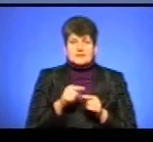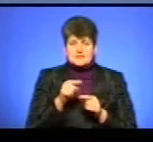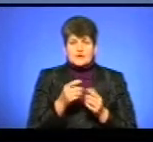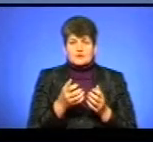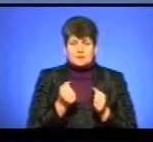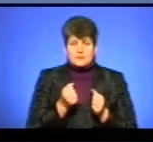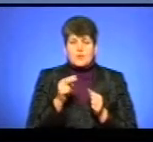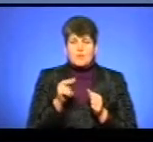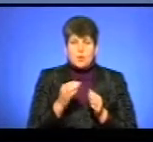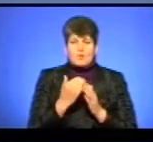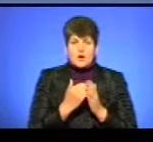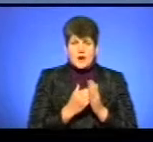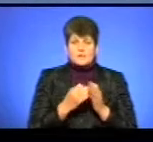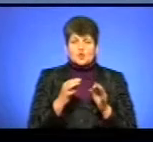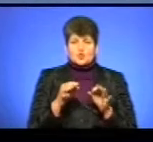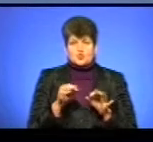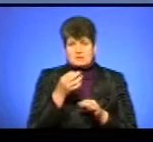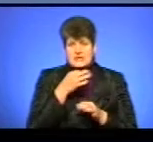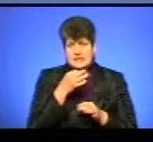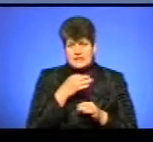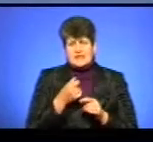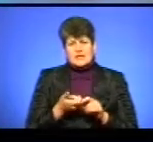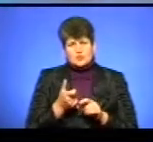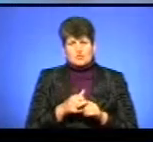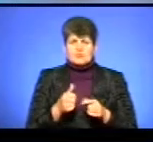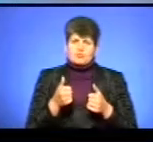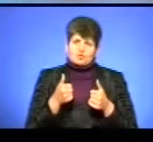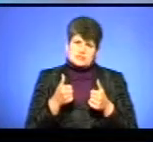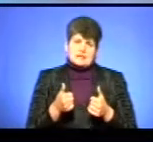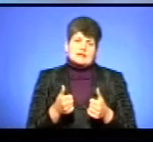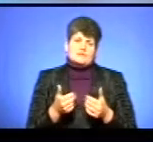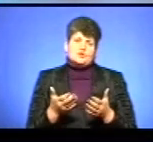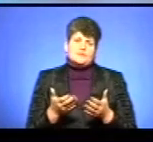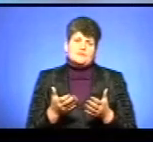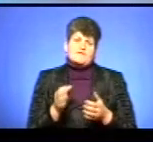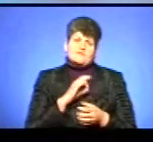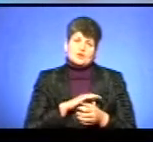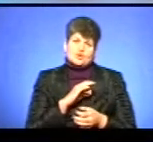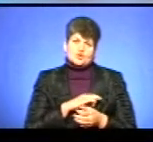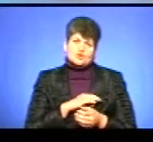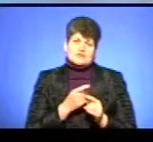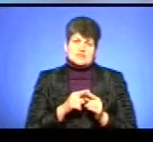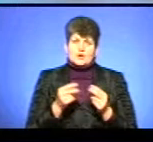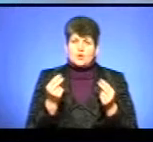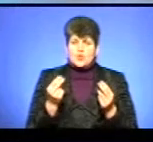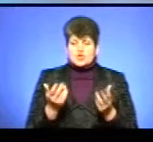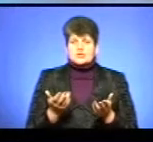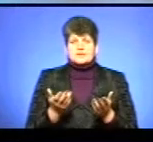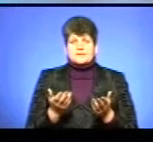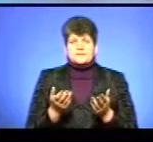отримують саме по програмі «Доступні ліки», які дуже позитивно використовуються ці кошти, і